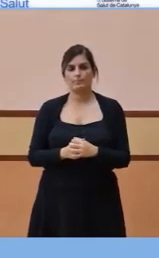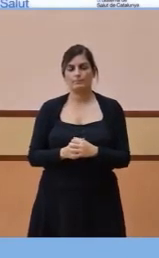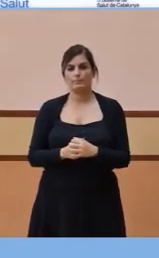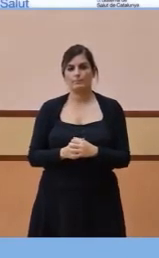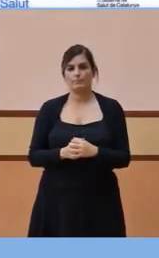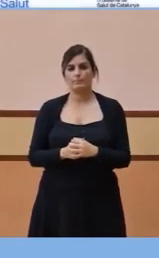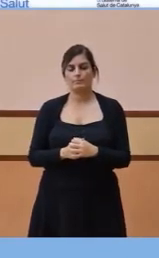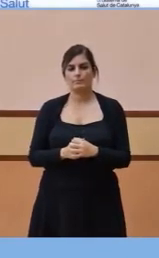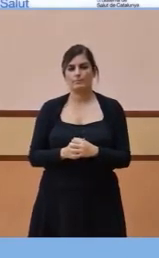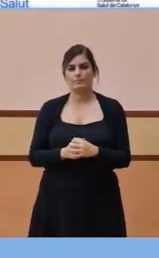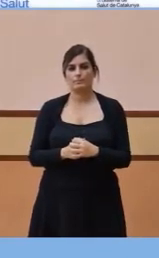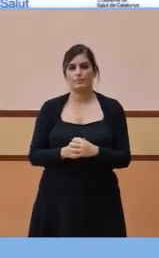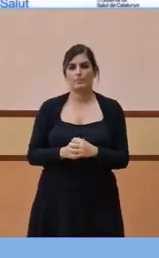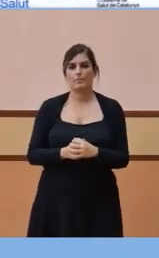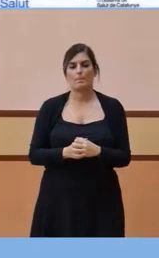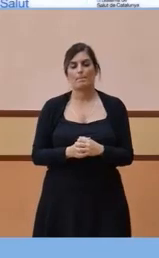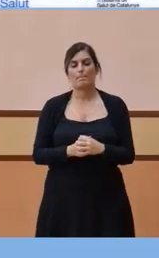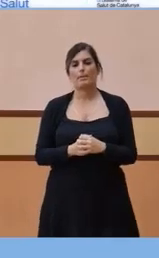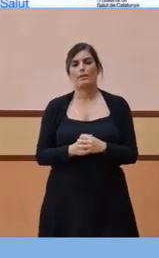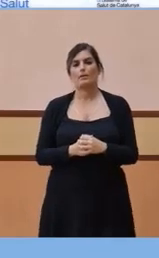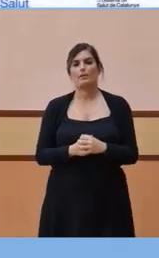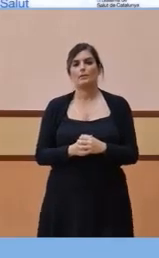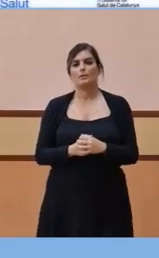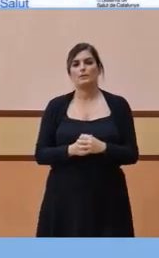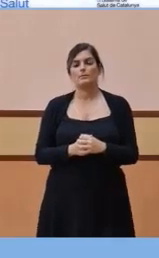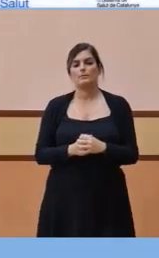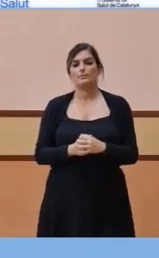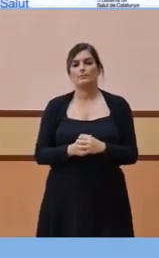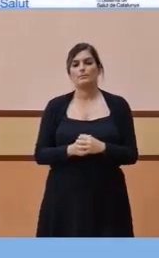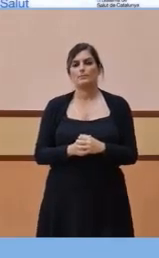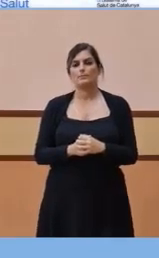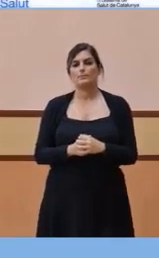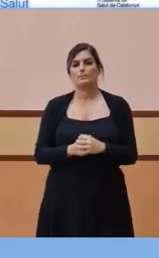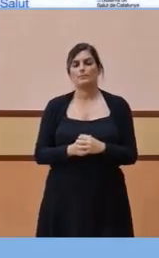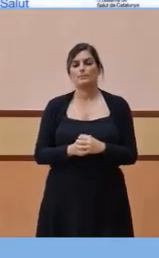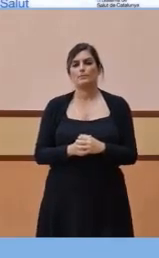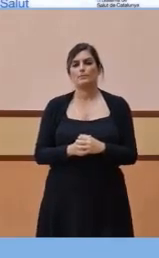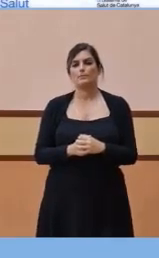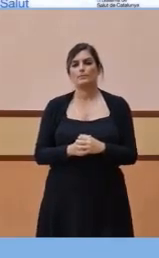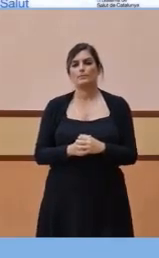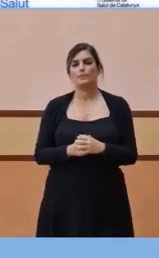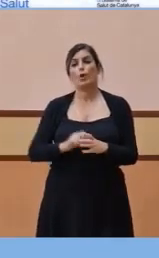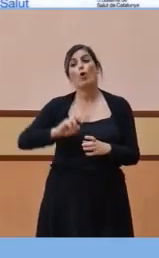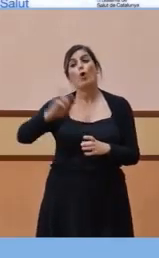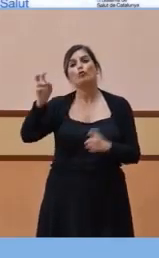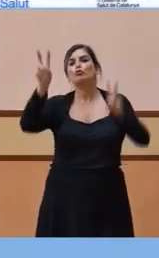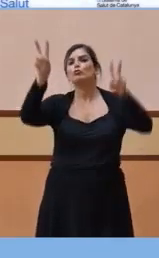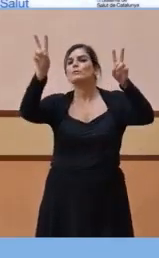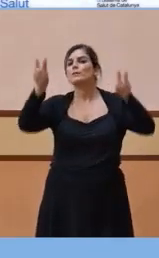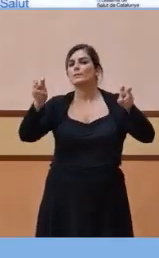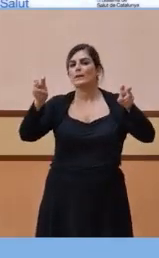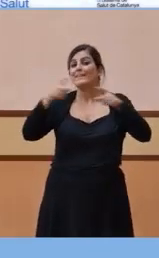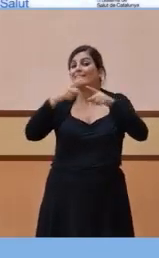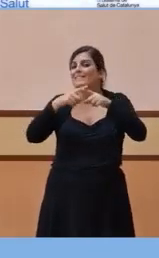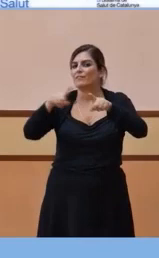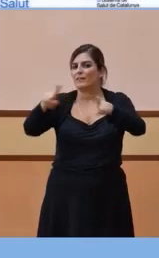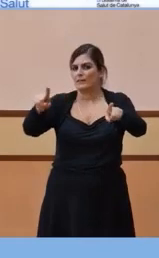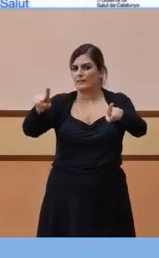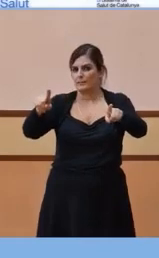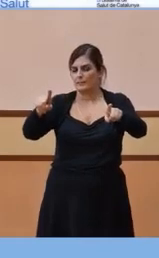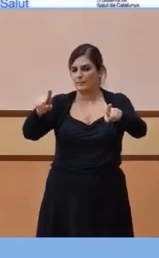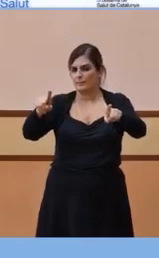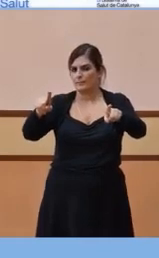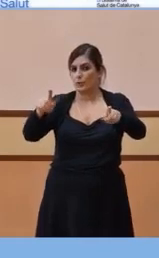Hi ha un element també que aquest és diferencial amb la situació que teníem abans.